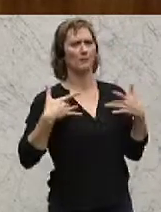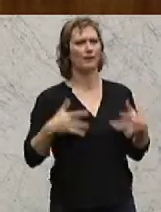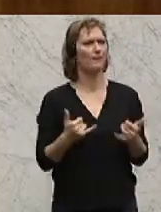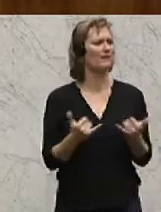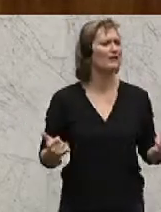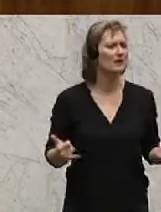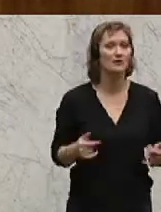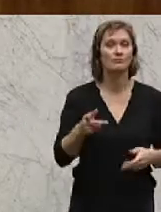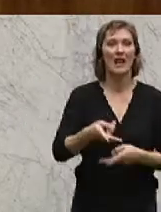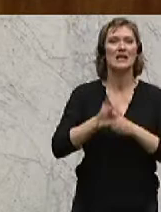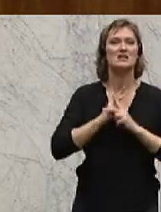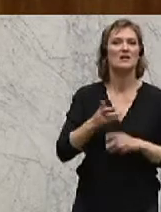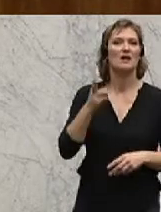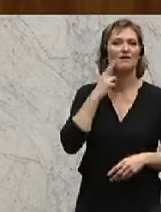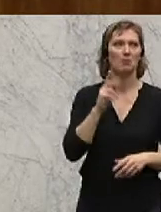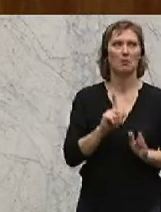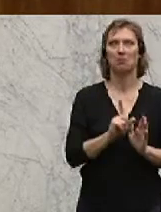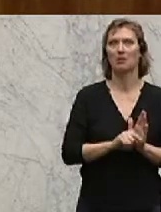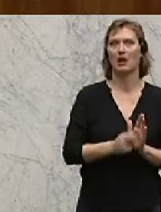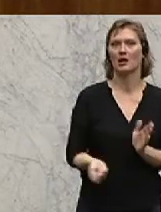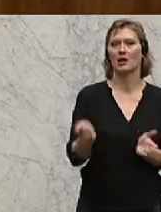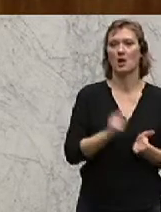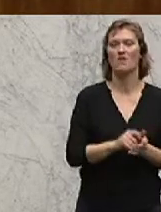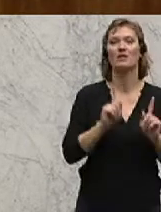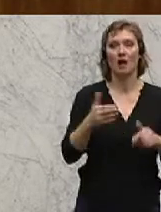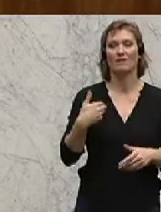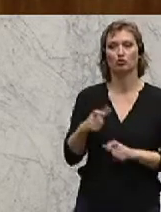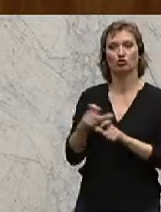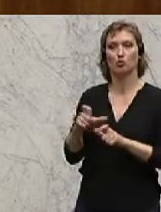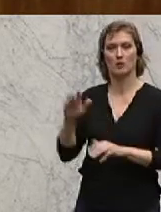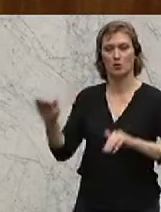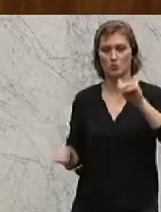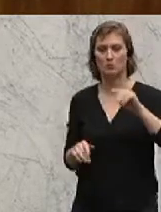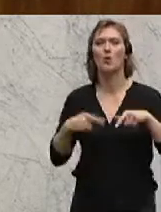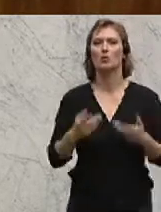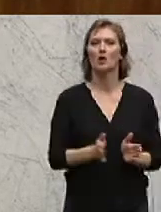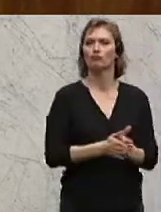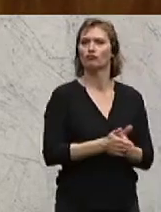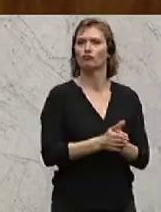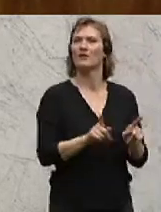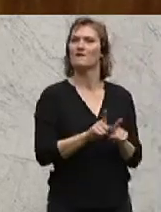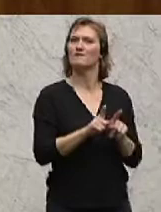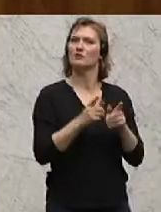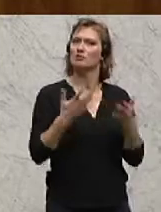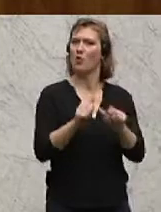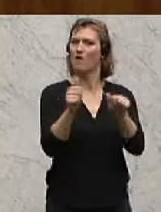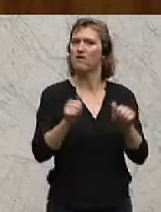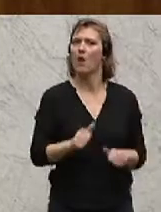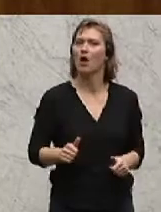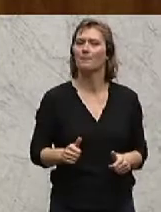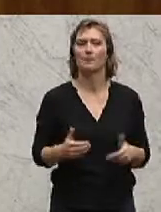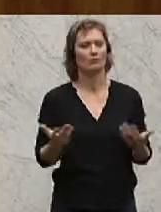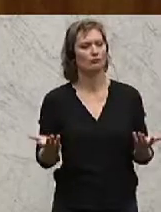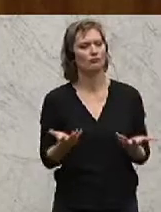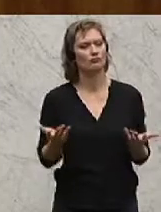indem er diese Leasing-Firma billiger aufkauft, als was seine Schulden sind. Und mehr oder weniger auf diese Art und Weise hat er